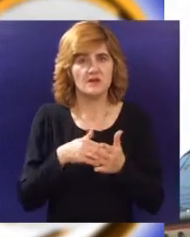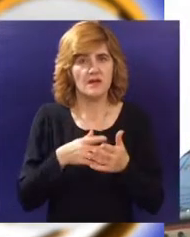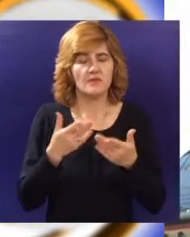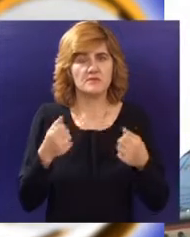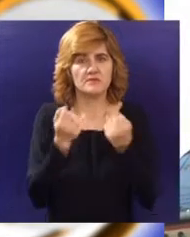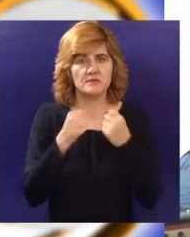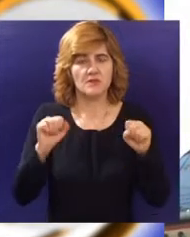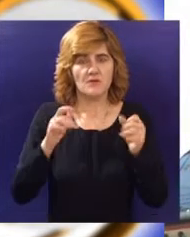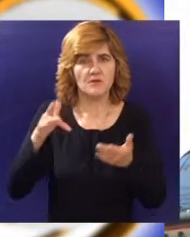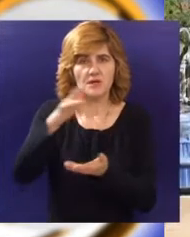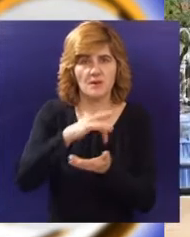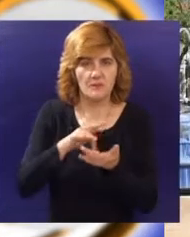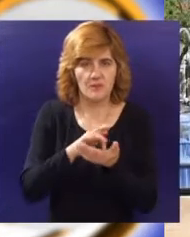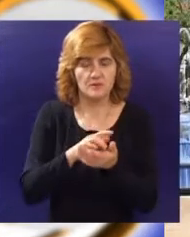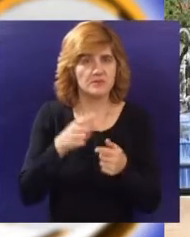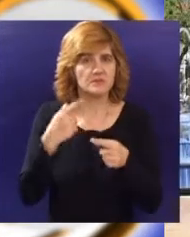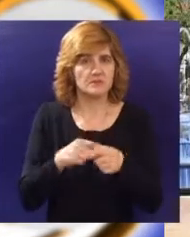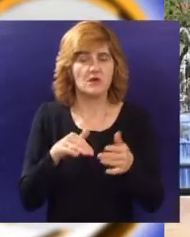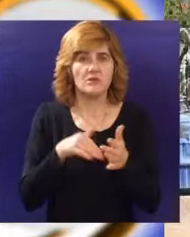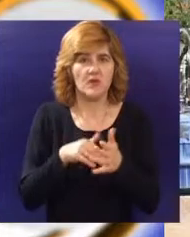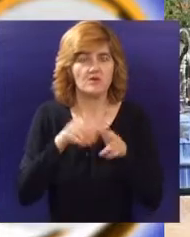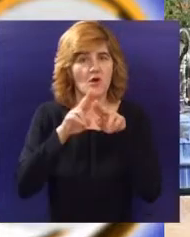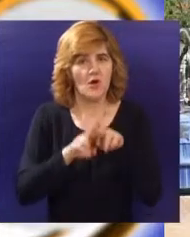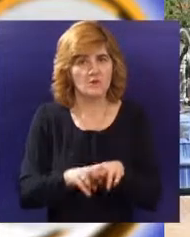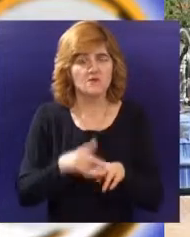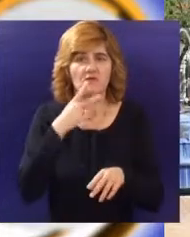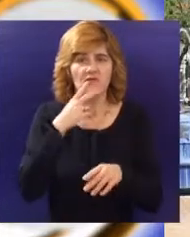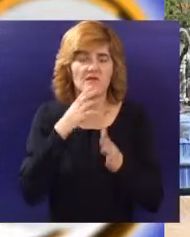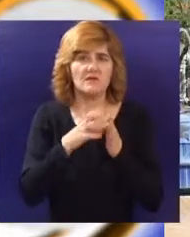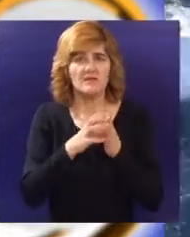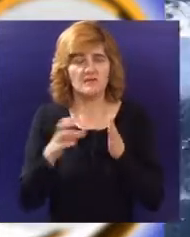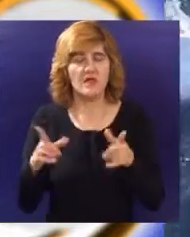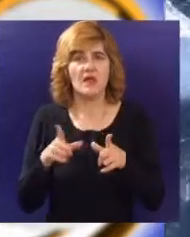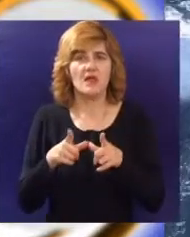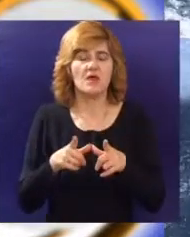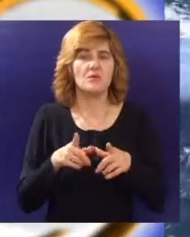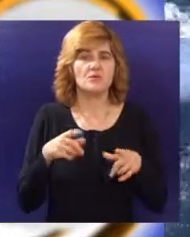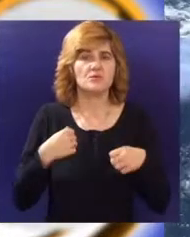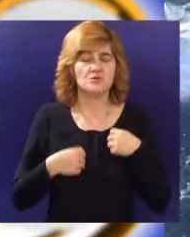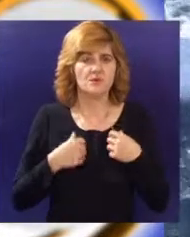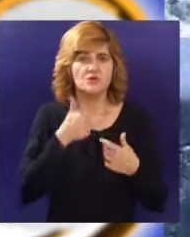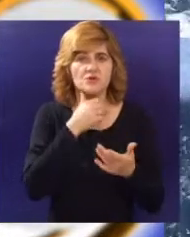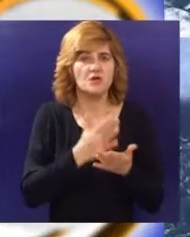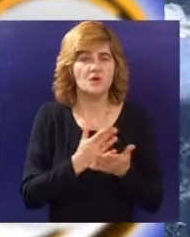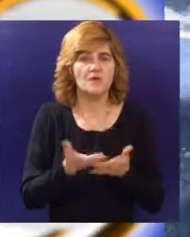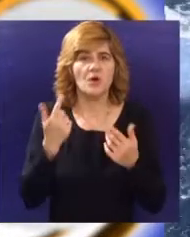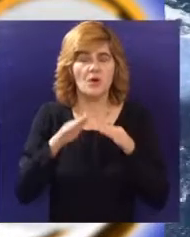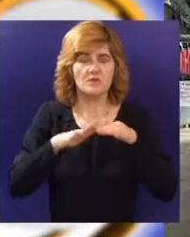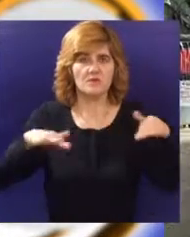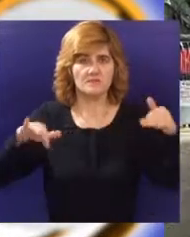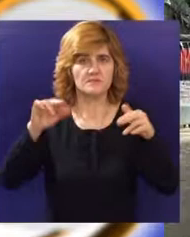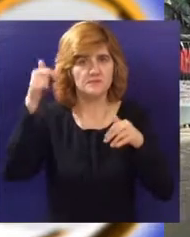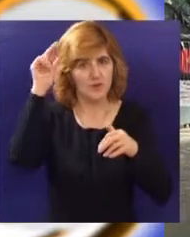ovim potrebama. Ukoliko dođe do toga, za utehu nam ostaje da ćemo i dalje biti jedini grad u svetu koji ima fontanu od žolne keramike.